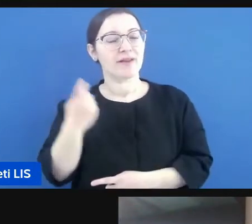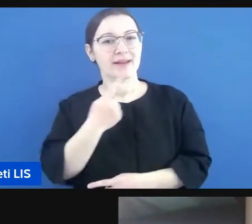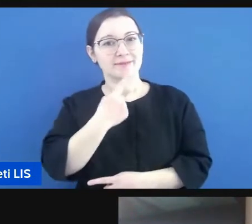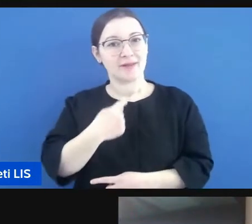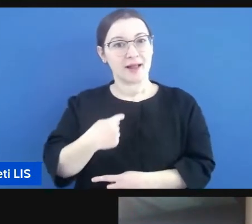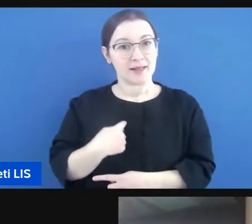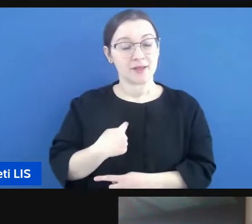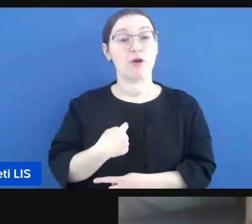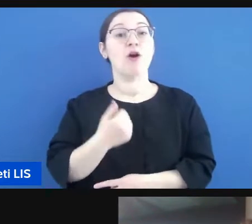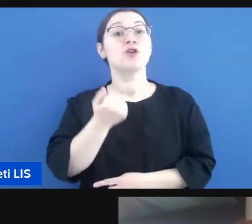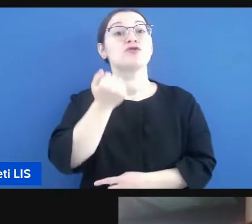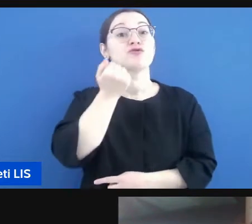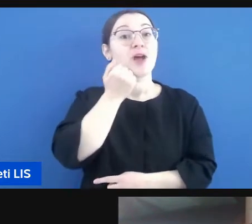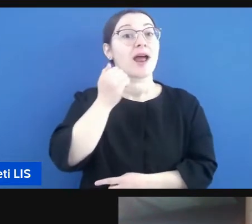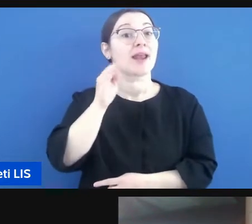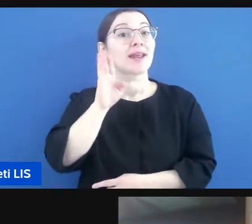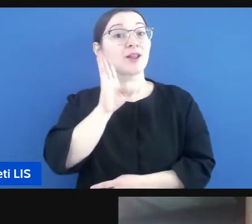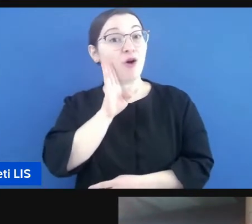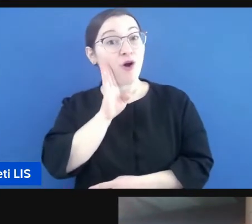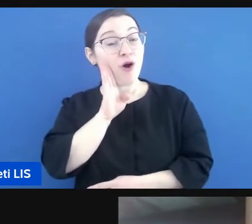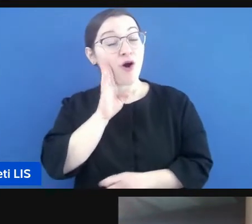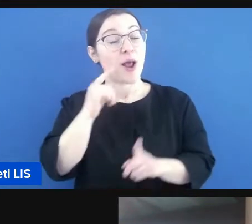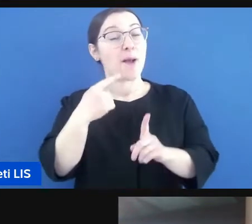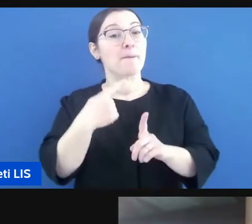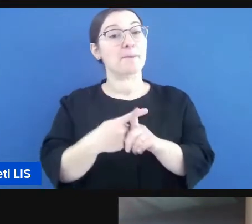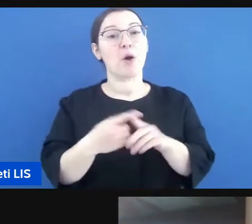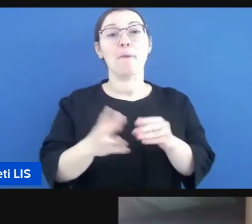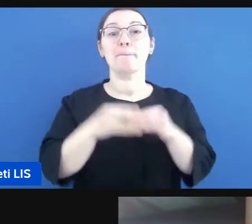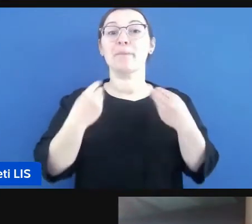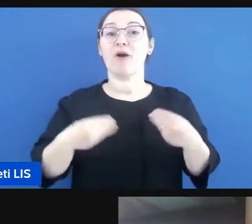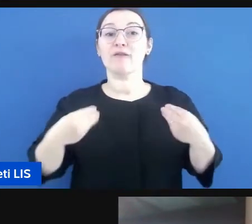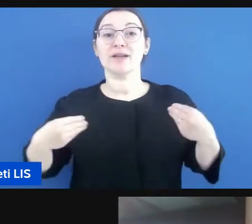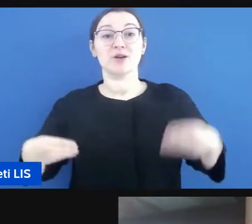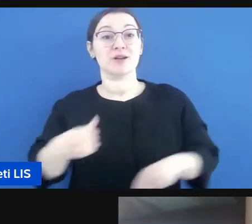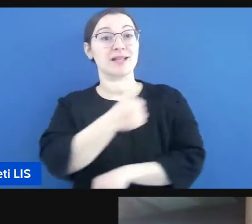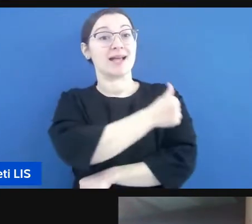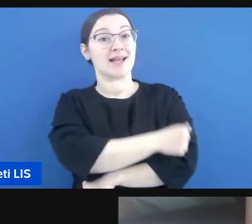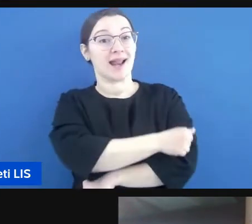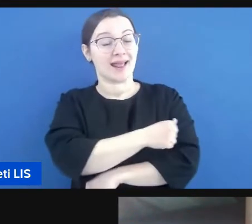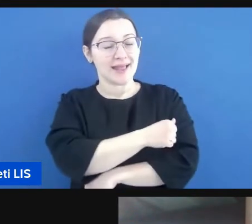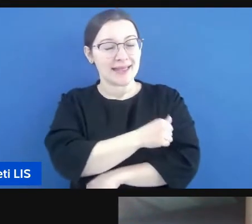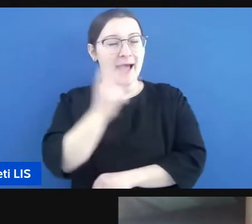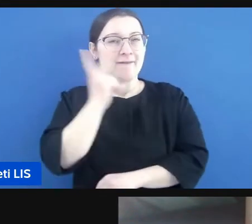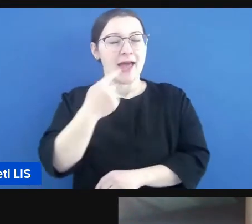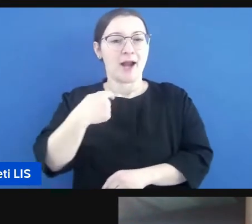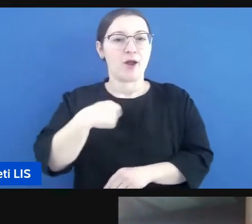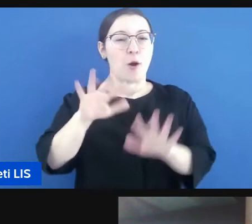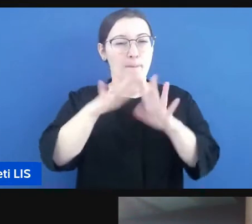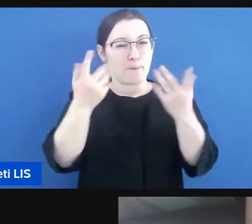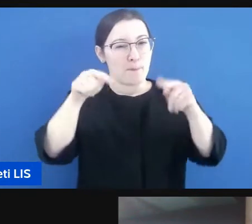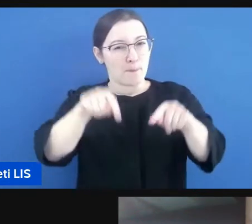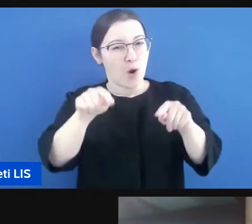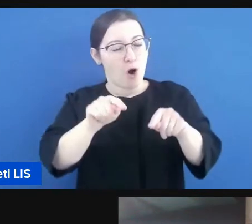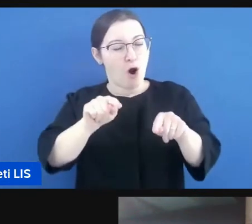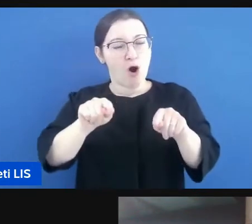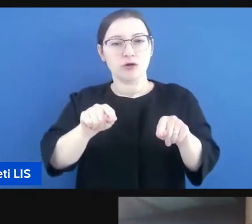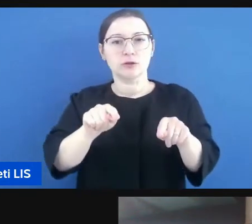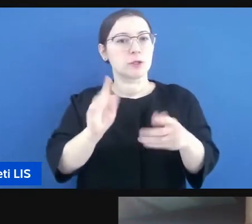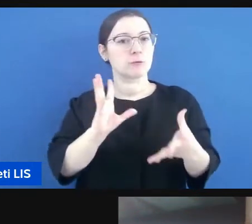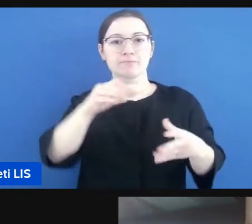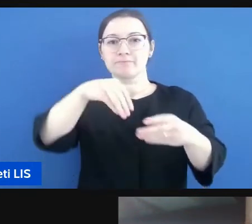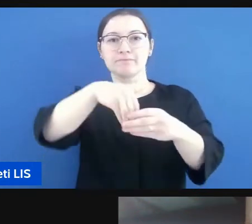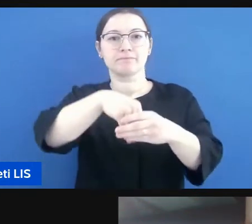professionista della sanità io in realtà mi ci trovo dentro nei problemi sanitari